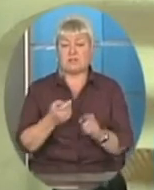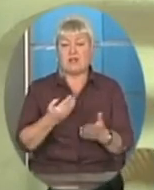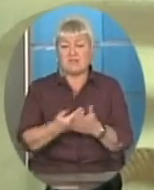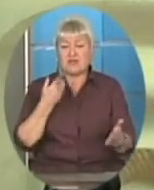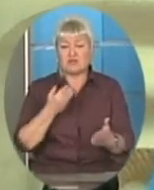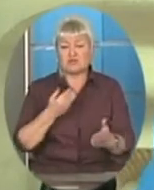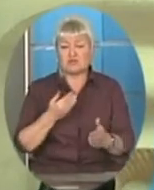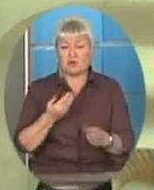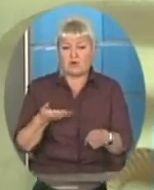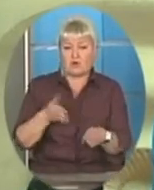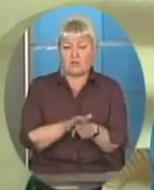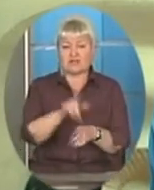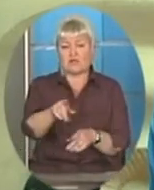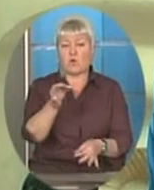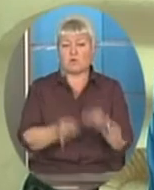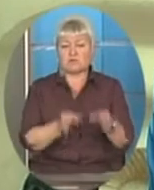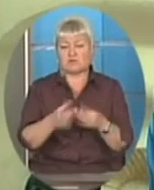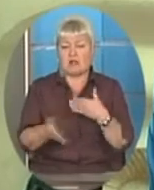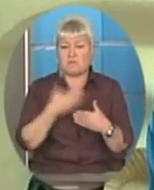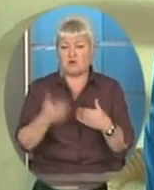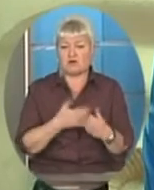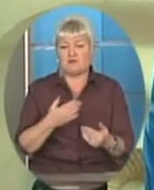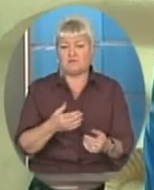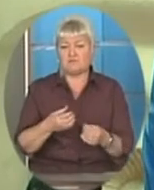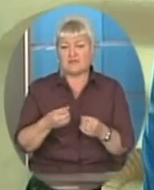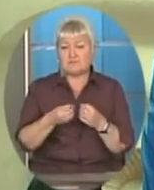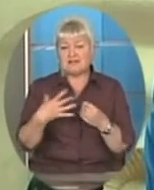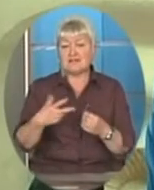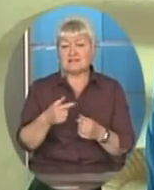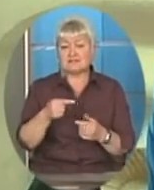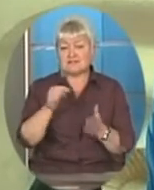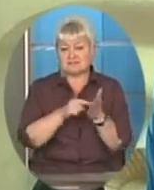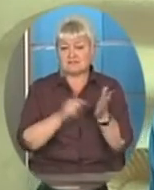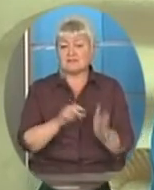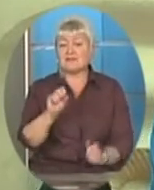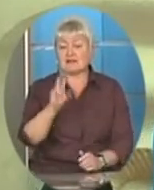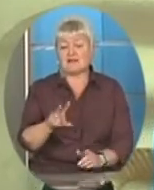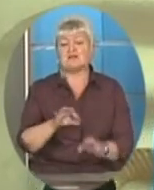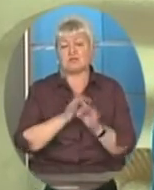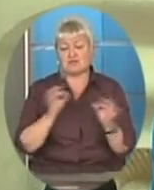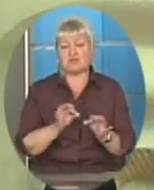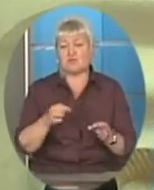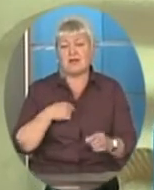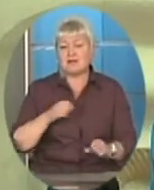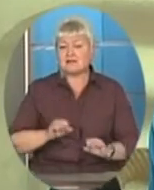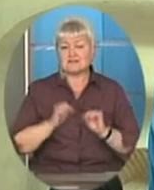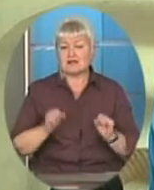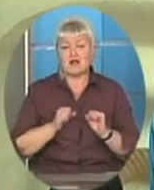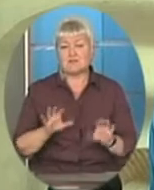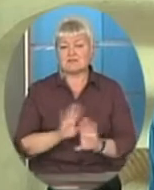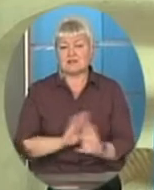мене сидія покарав. Поступився 15-13, але нічого, стараюся не падати. Ну, звичайно,